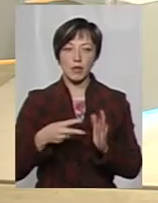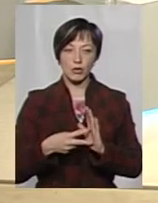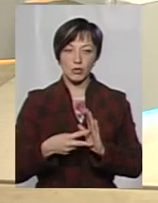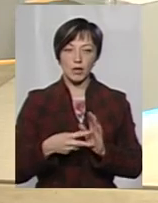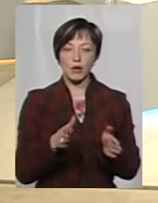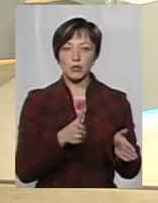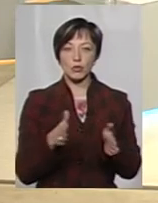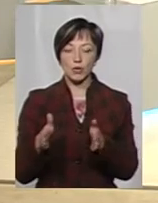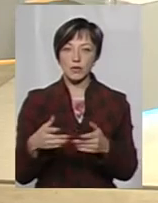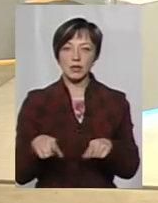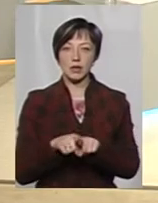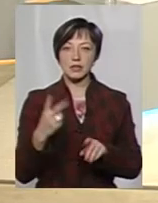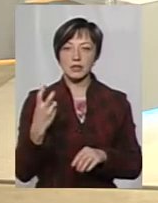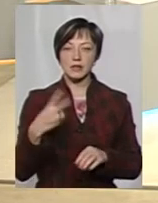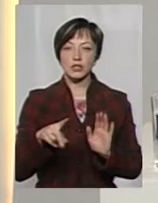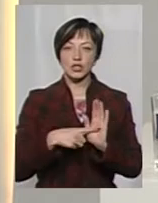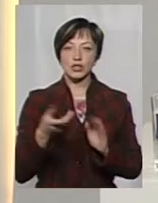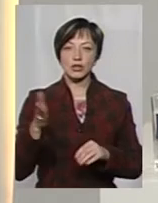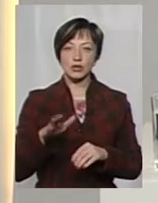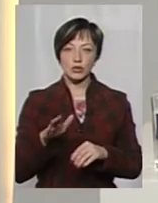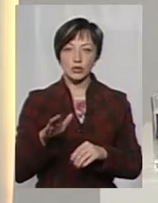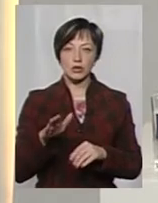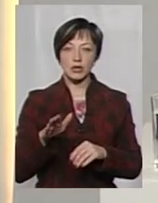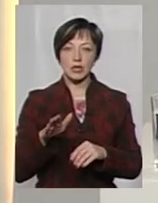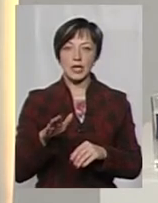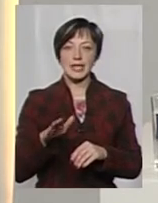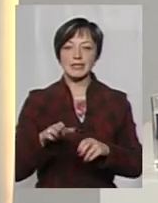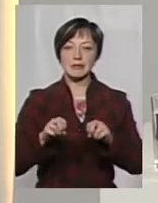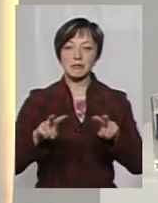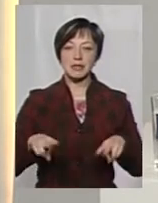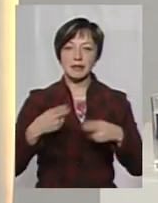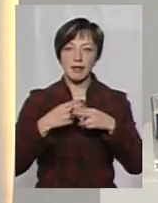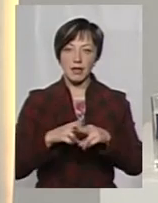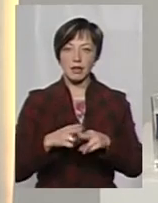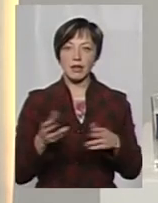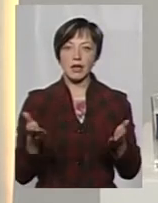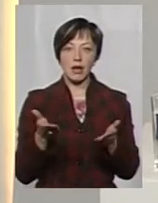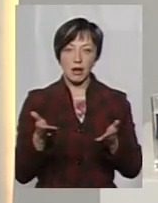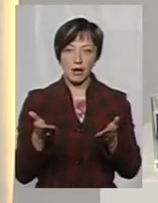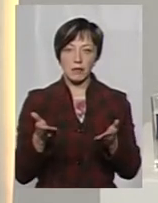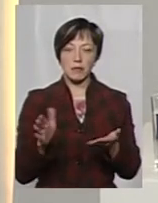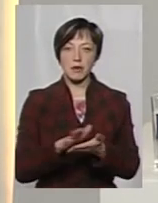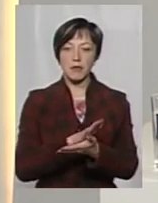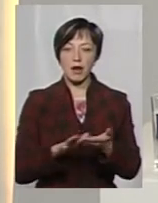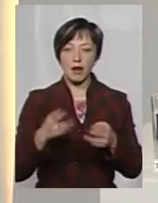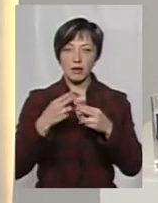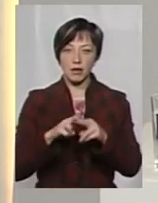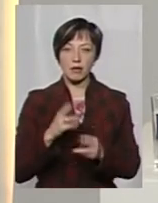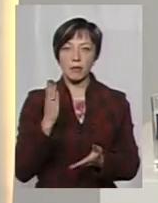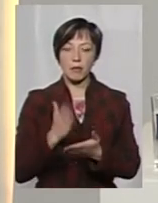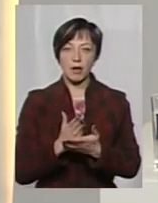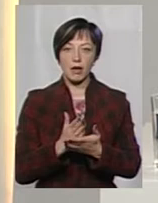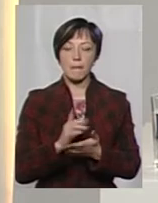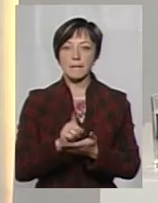Підготовлено також 226 одиниць спеціалізованої техніки, прибиральна техніка, яка має